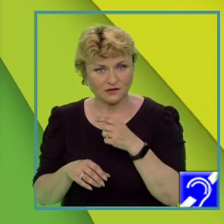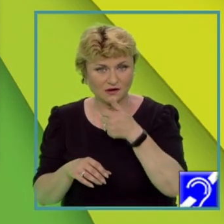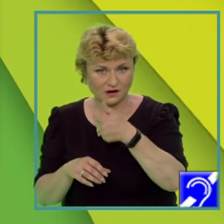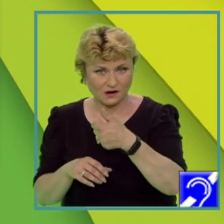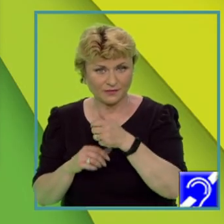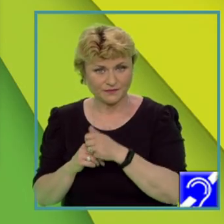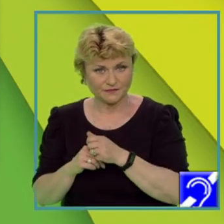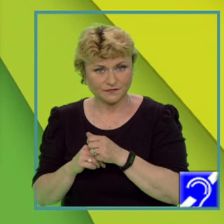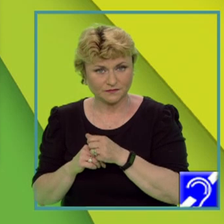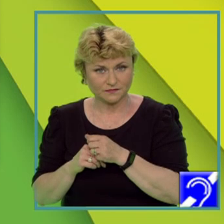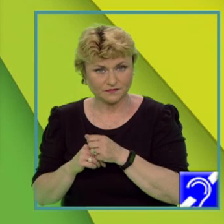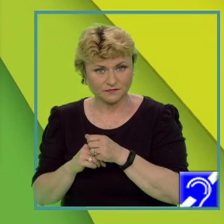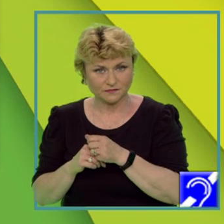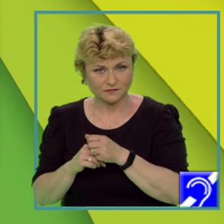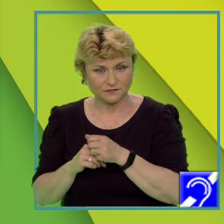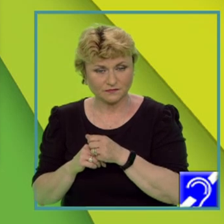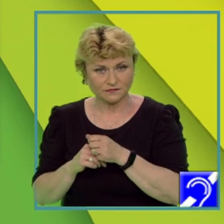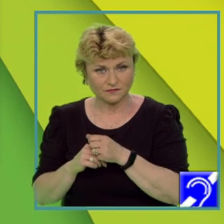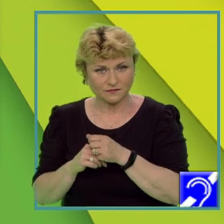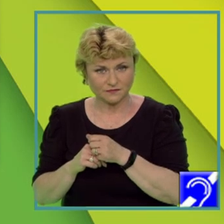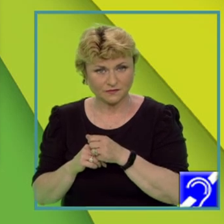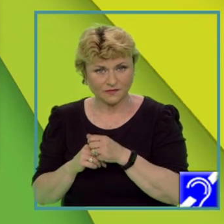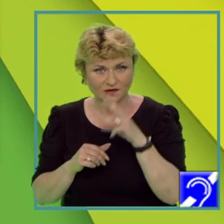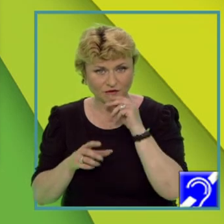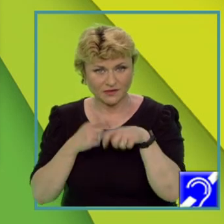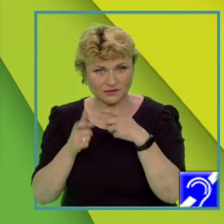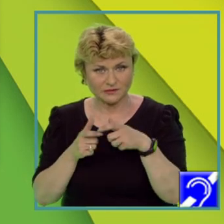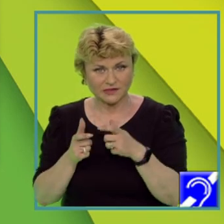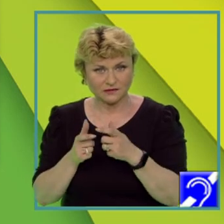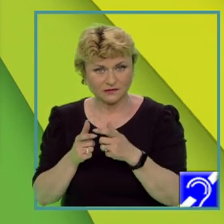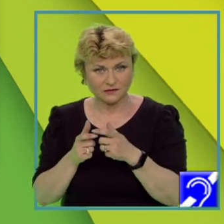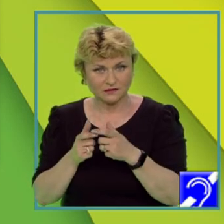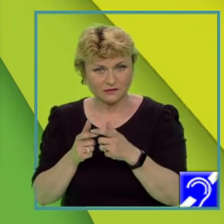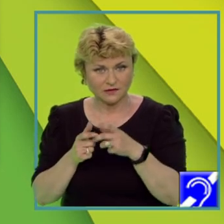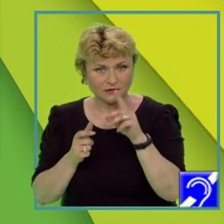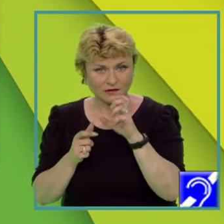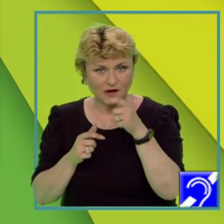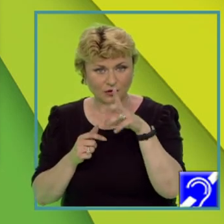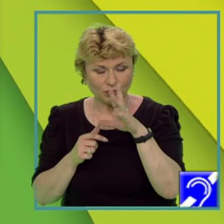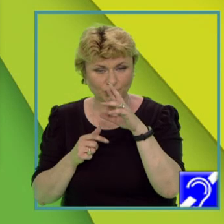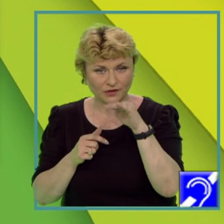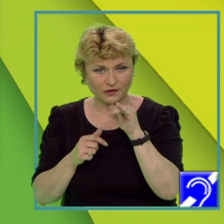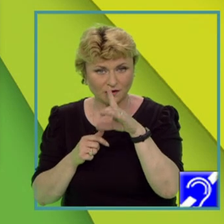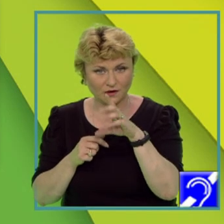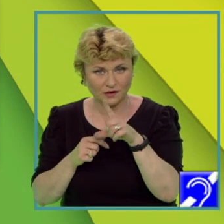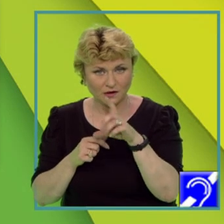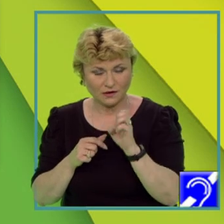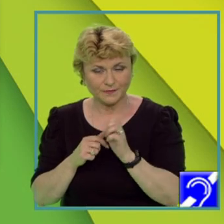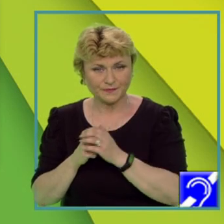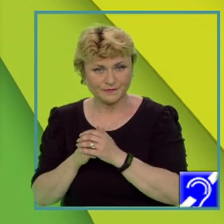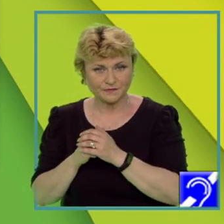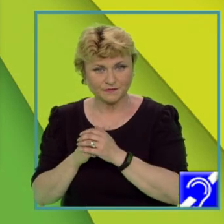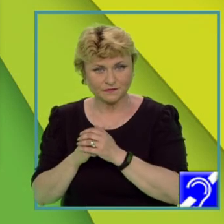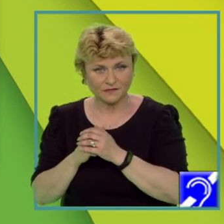A. Am și notat-o aici, 4A. E vorbat despre dealurile Silvaniei. 5.